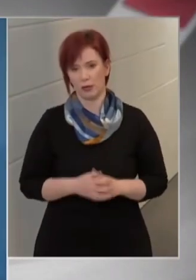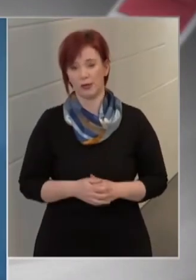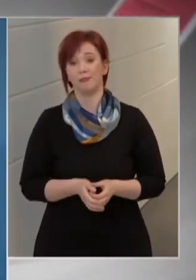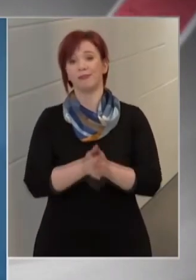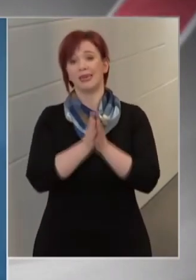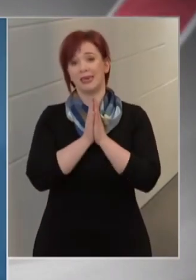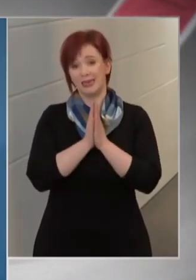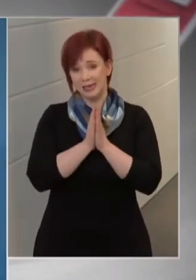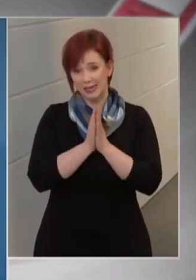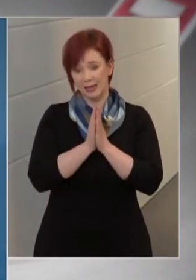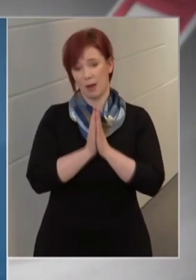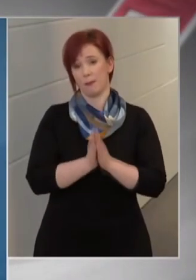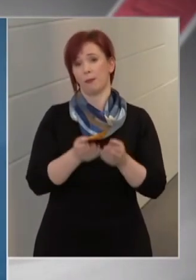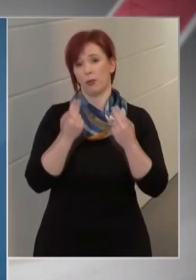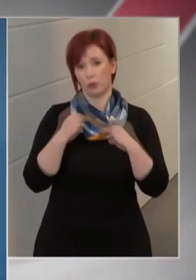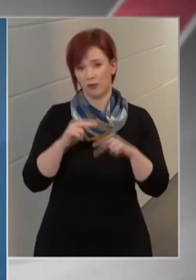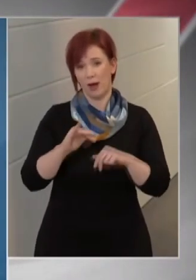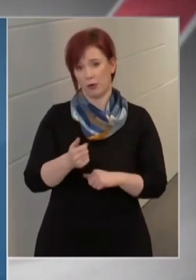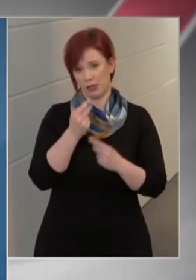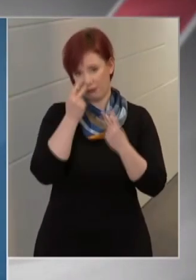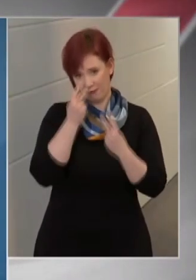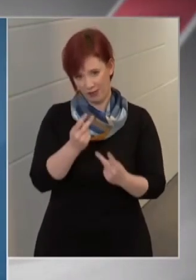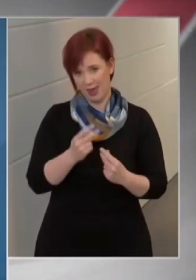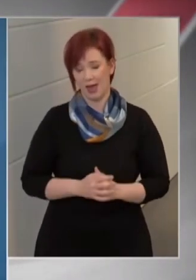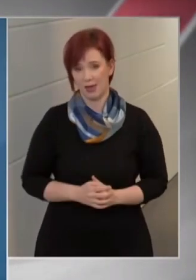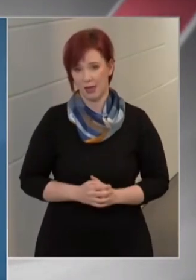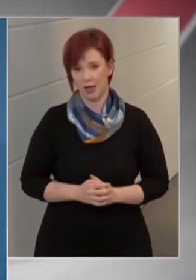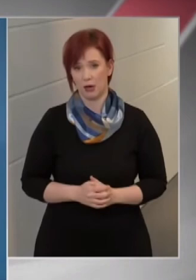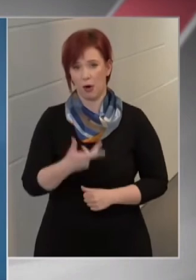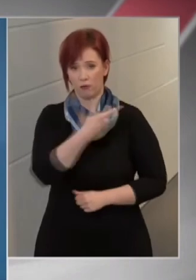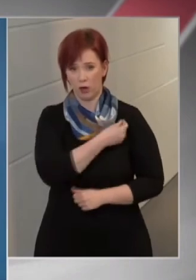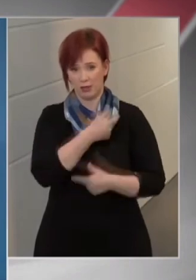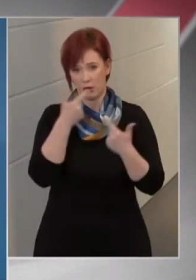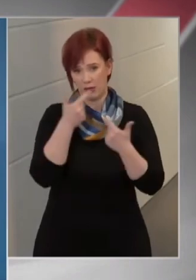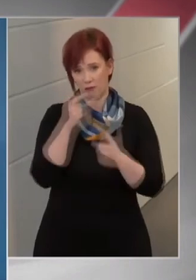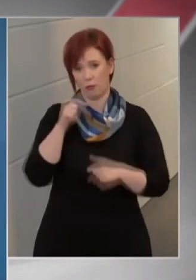50.000 Sputnik V és 550.000 Sinopharm vakcina érkezését várják az országba.